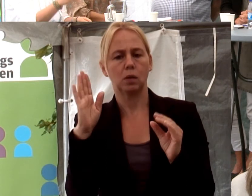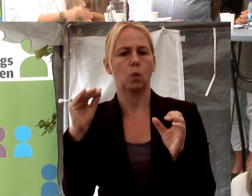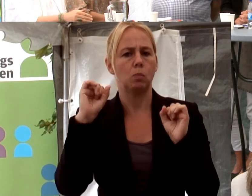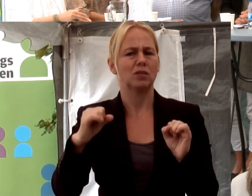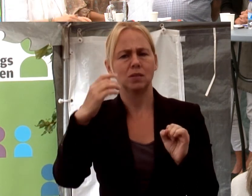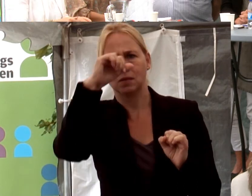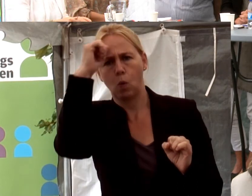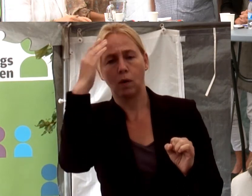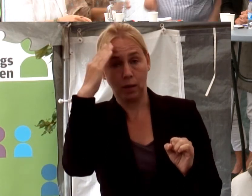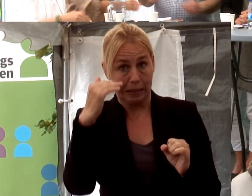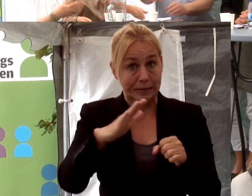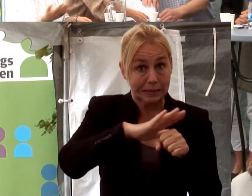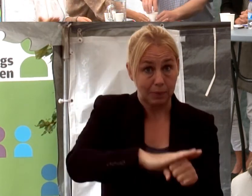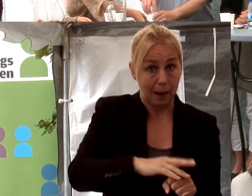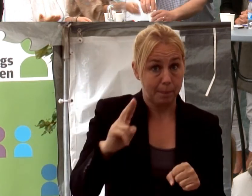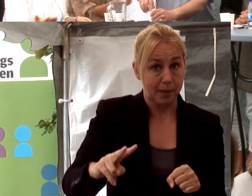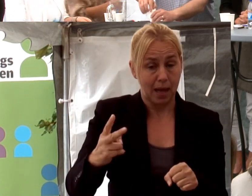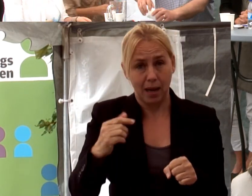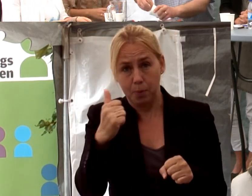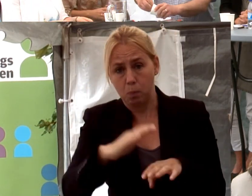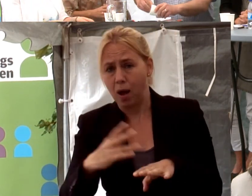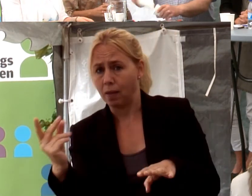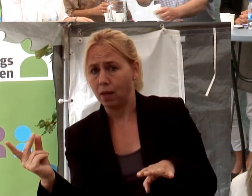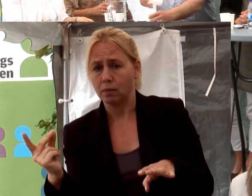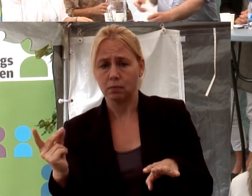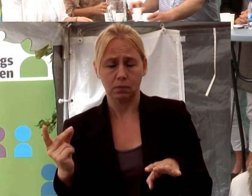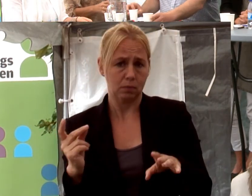att veta. Är man diskriminerad nu eller är det beror det på någonting annat?